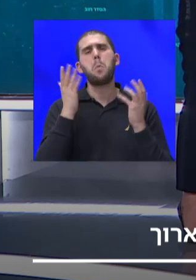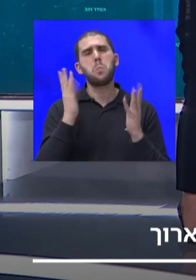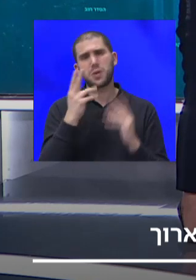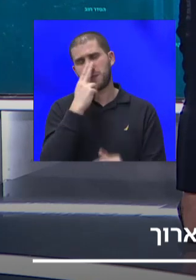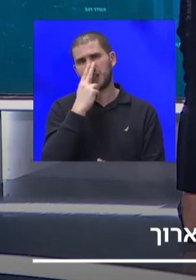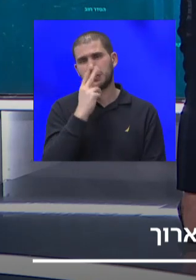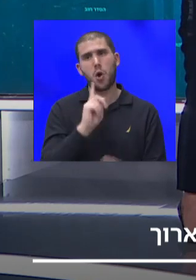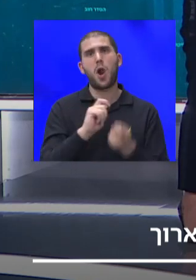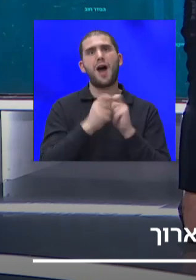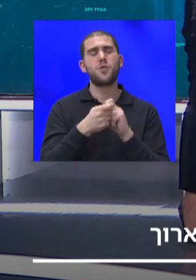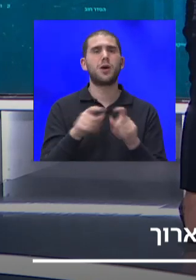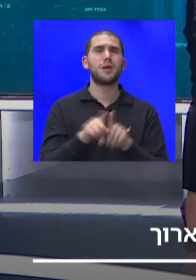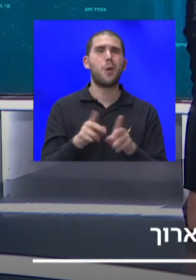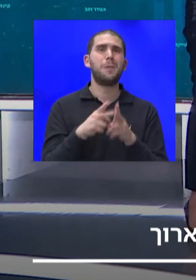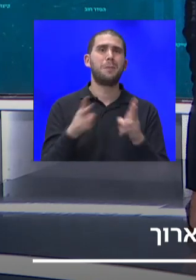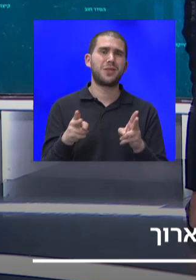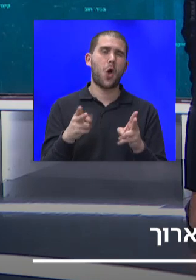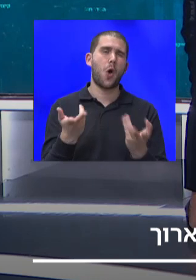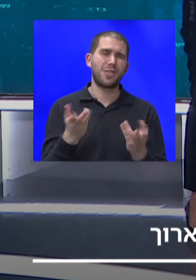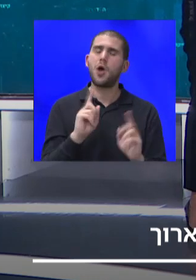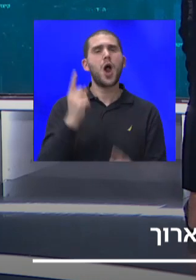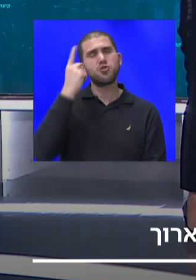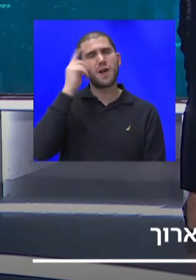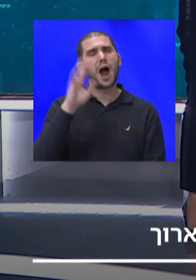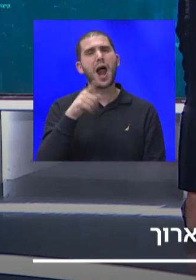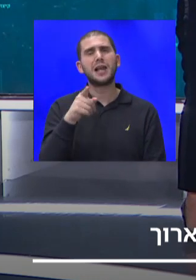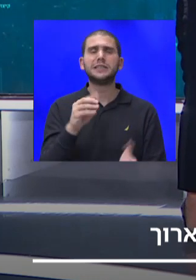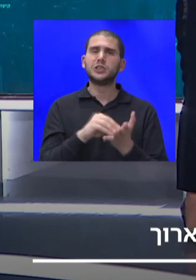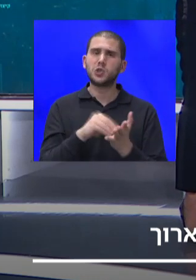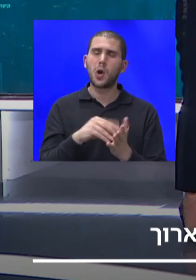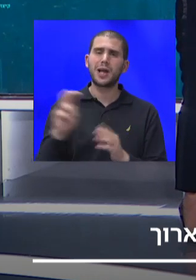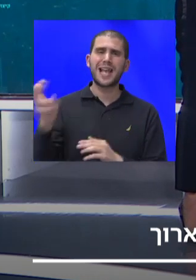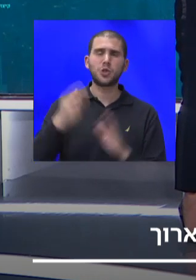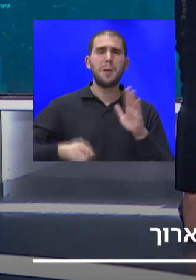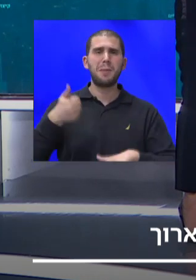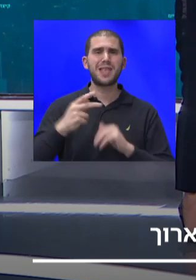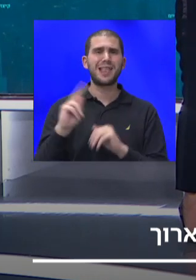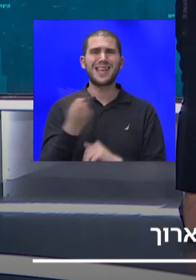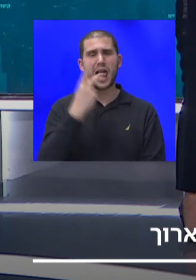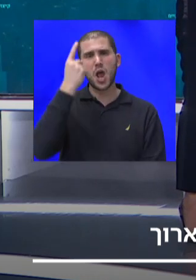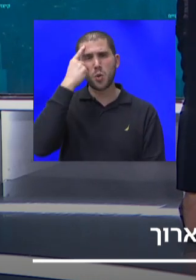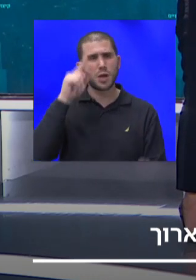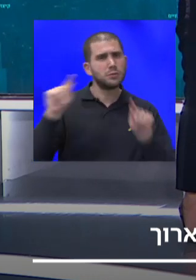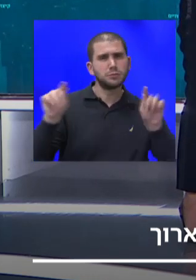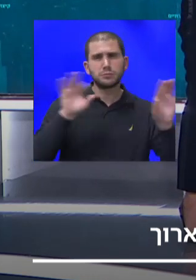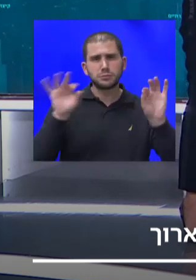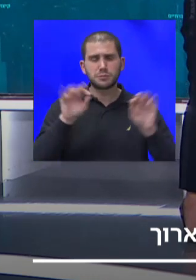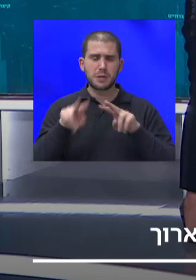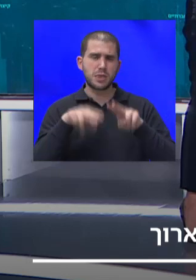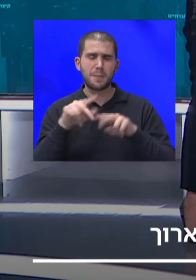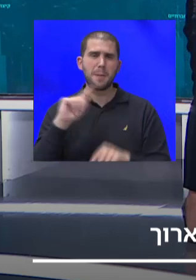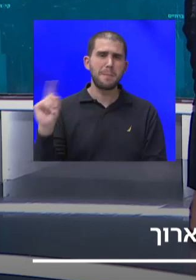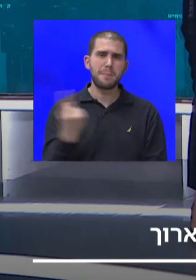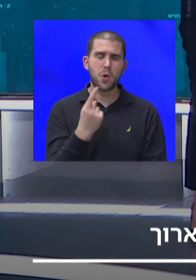פתרון ציני, אלא באמת לחשוב על הצורך, גייסנו מנהלת קהילות, שיודעת לטפל בכל האנשים ובכל האורחים,